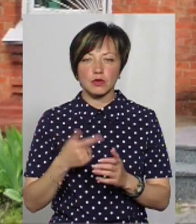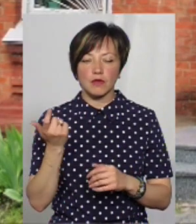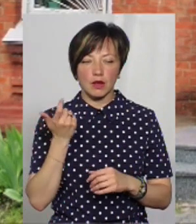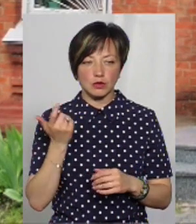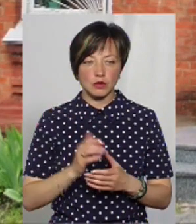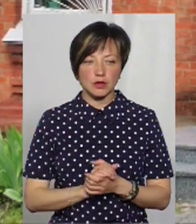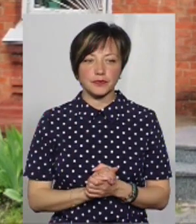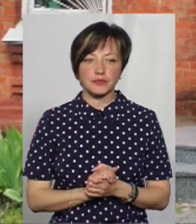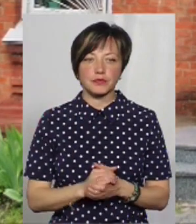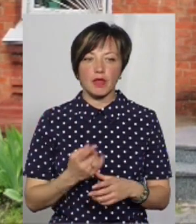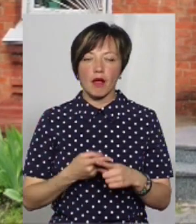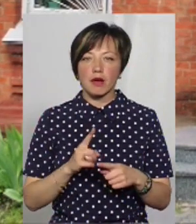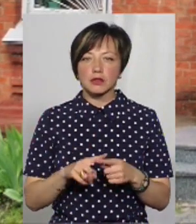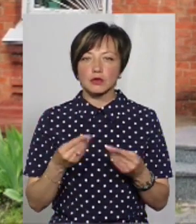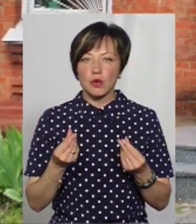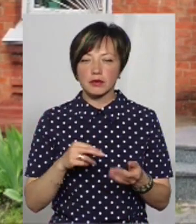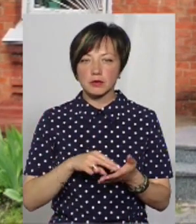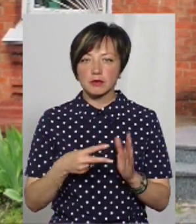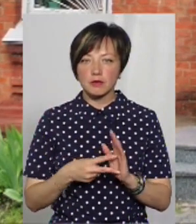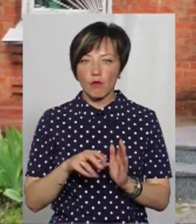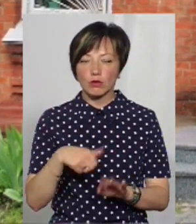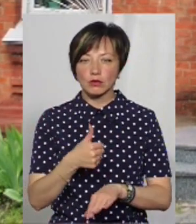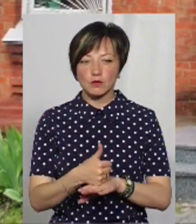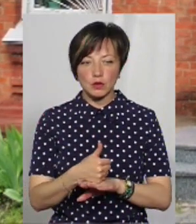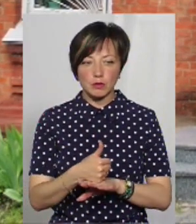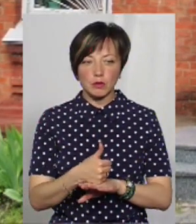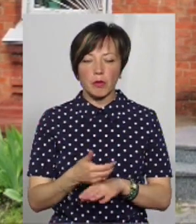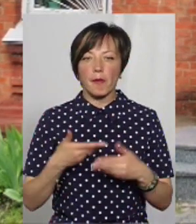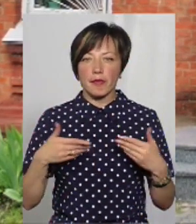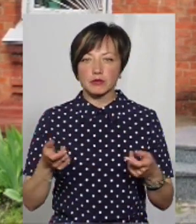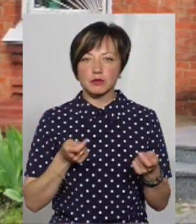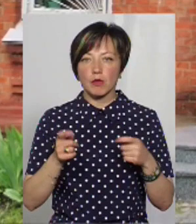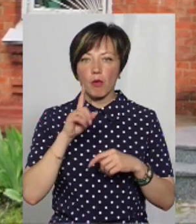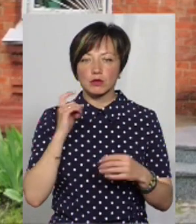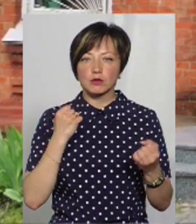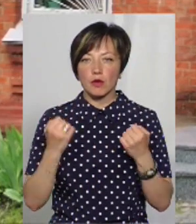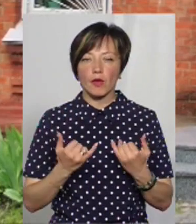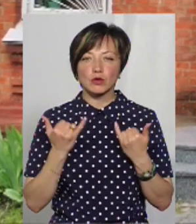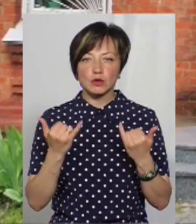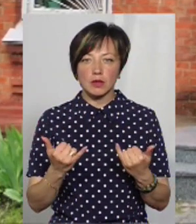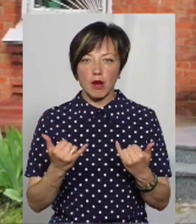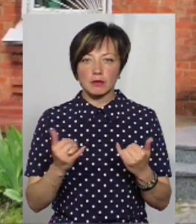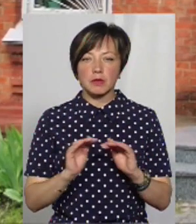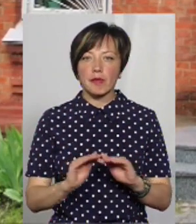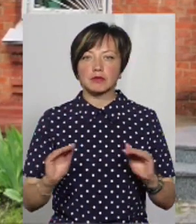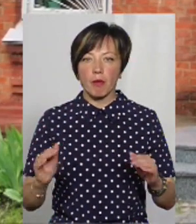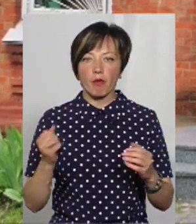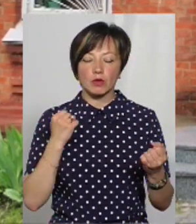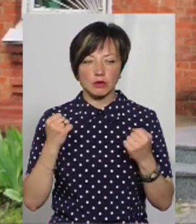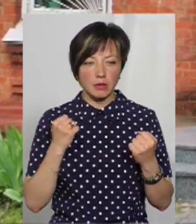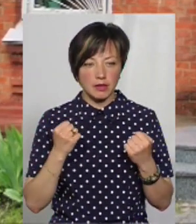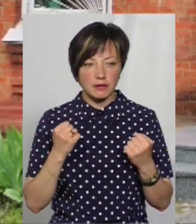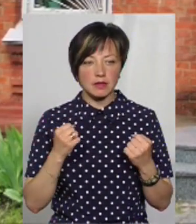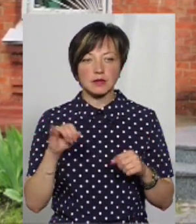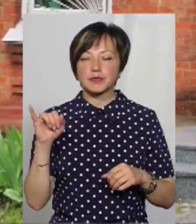власності. Ці кошти передбачені в основному, так як ми управління молоді і спорту, для дітей-спортсменів,